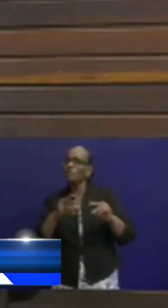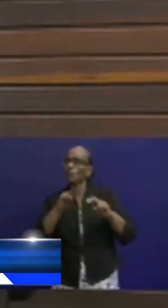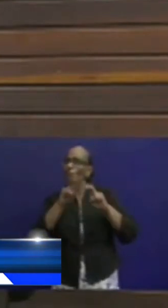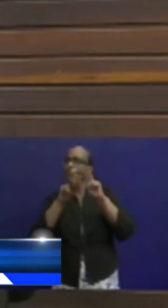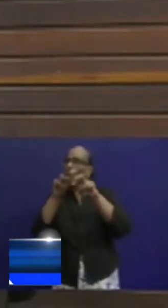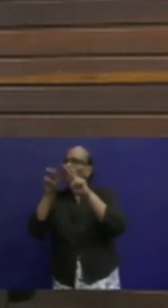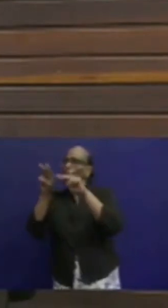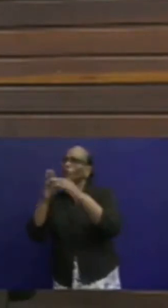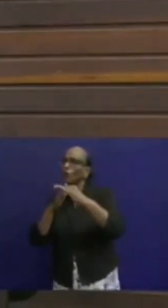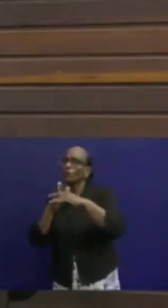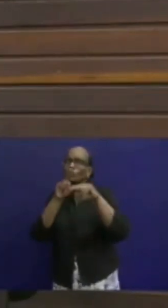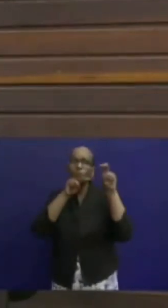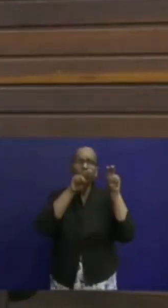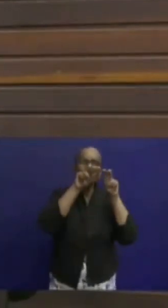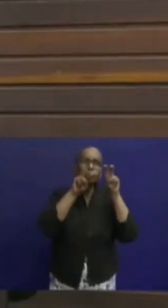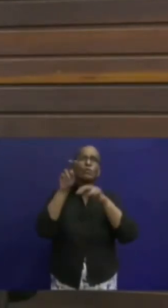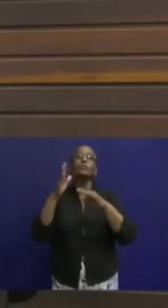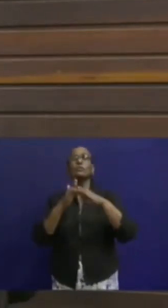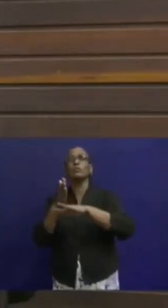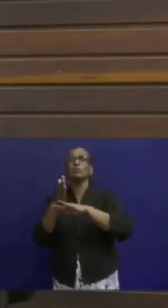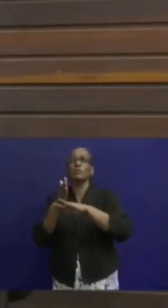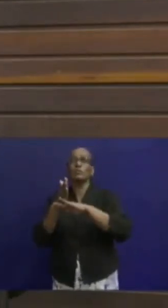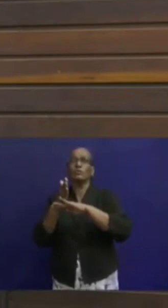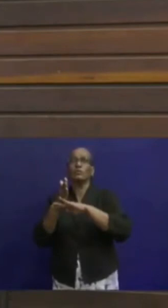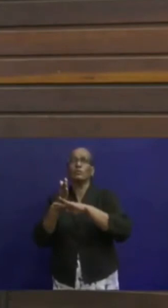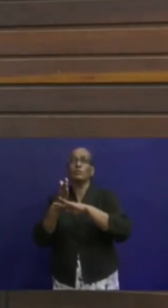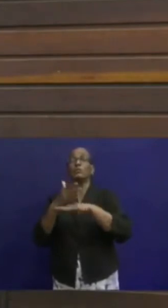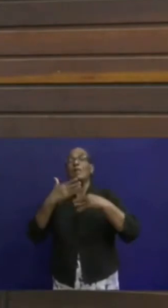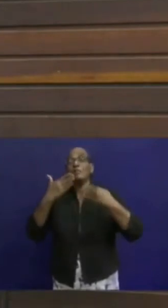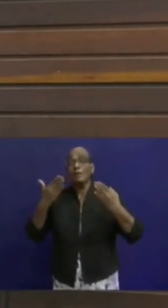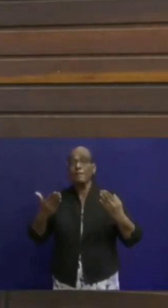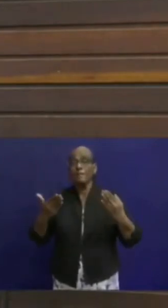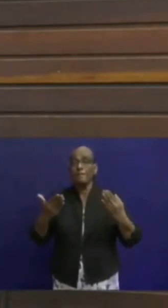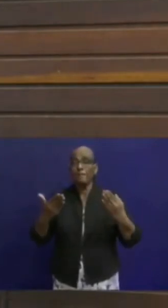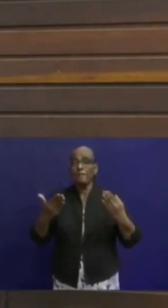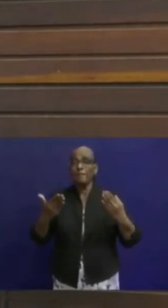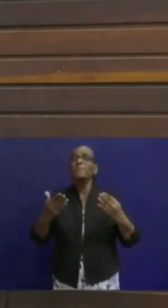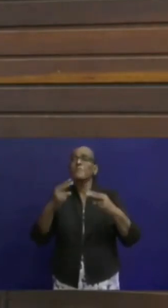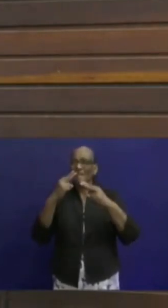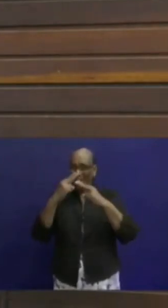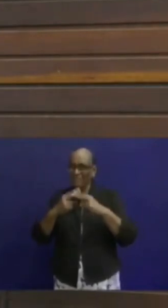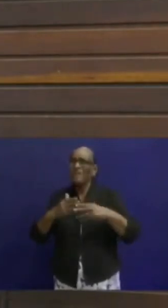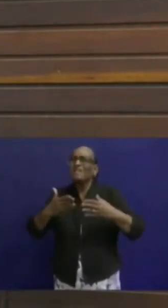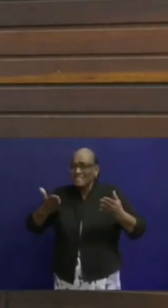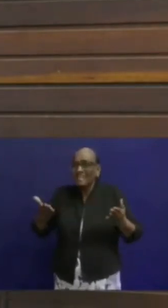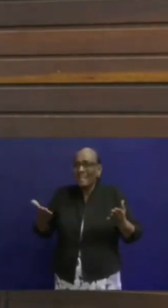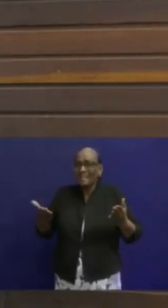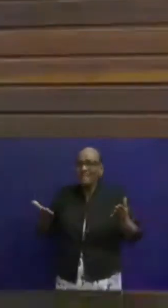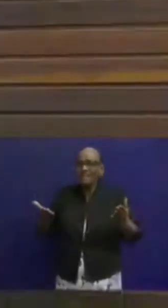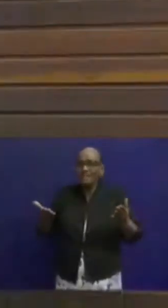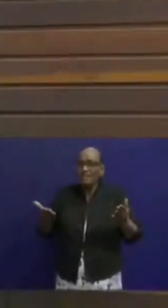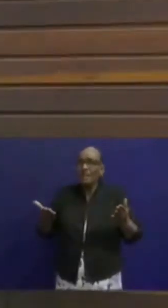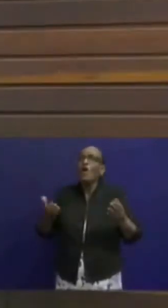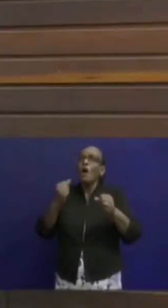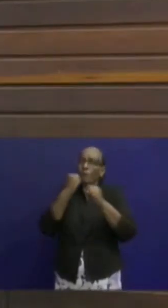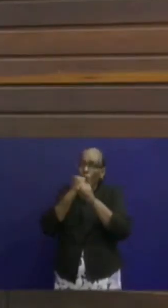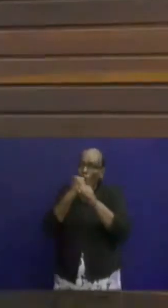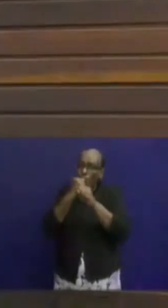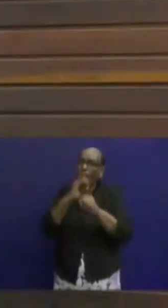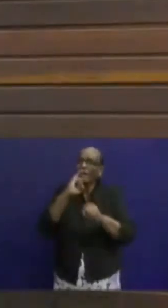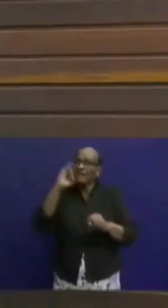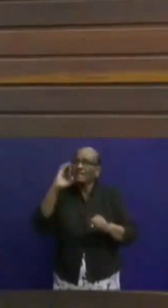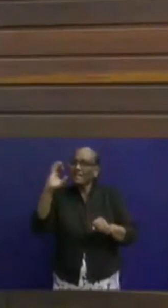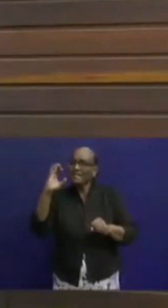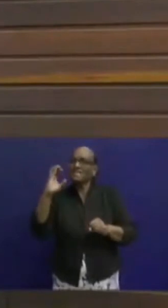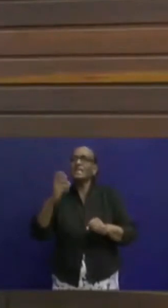controle blijven voeren. Het gaat erom dat die afspraken er zijn om het werk van de